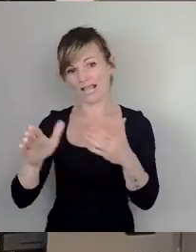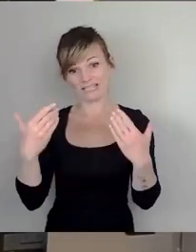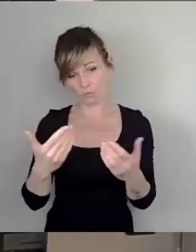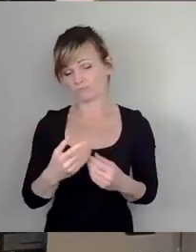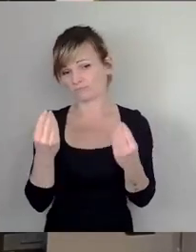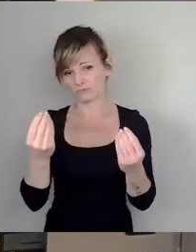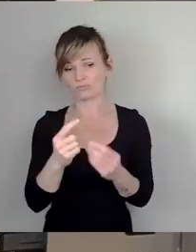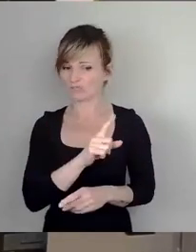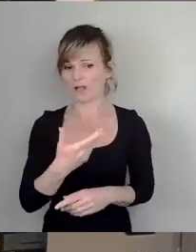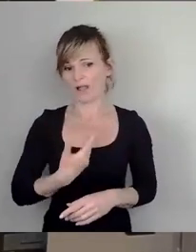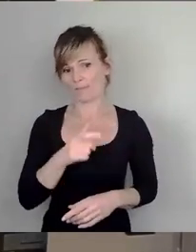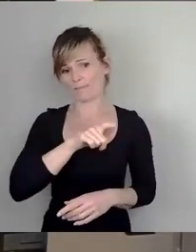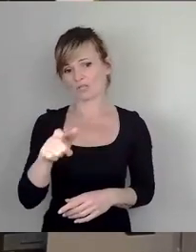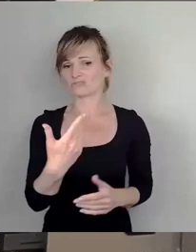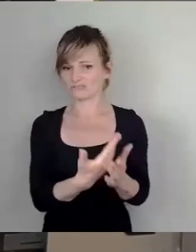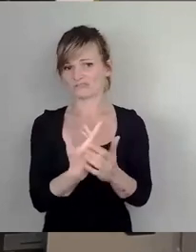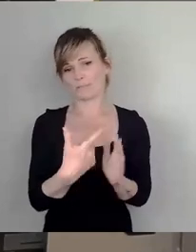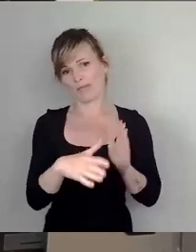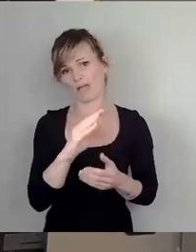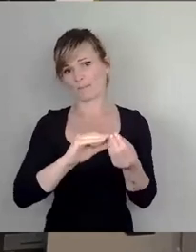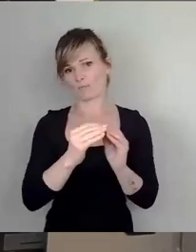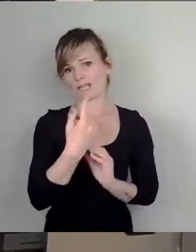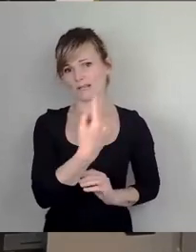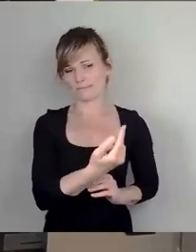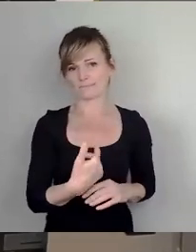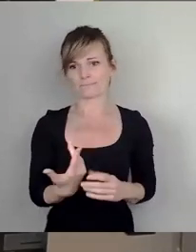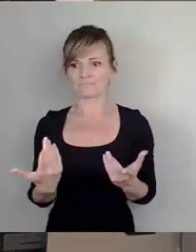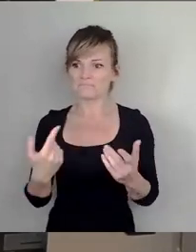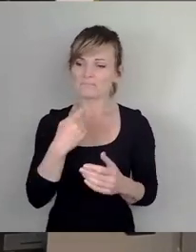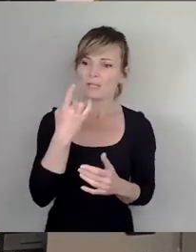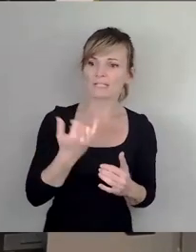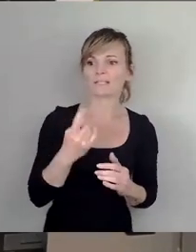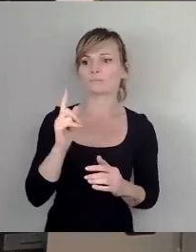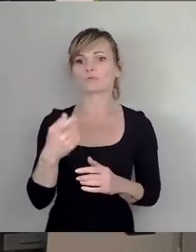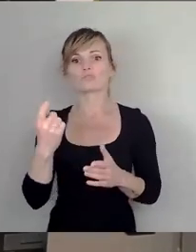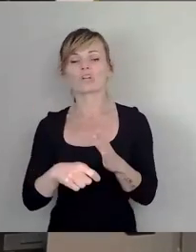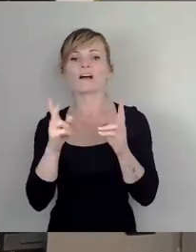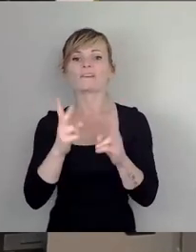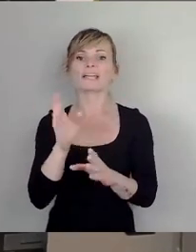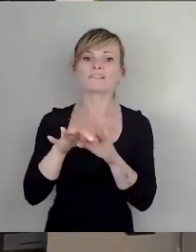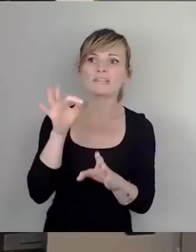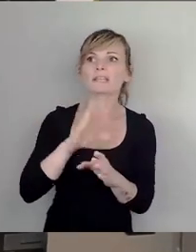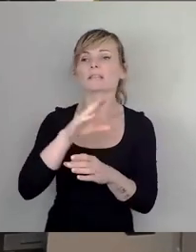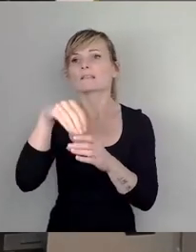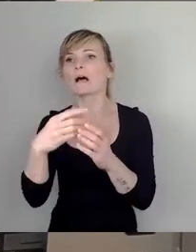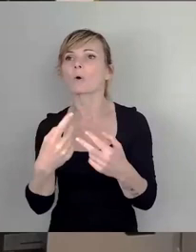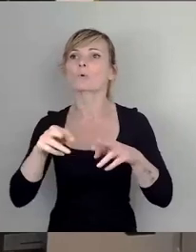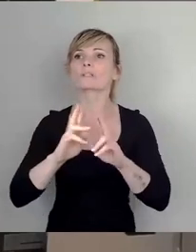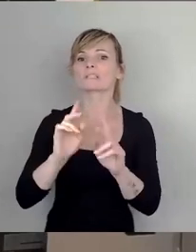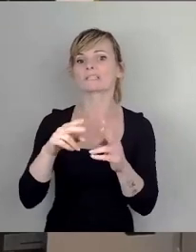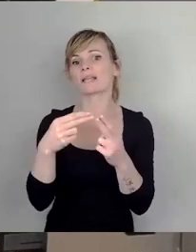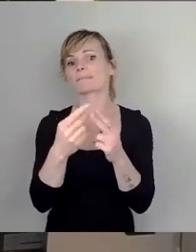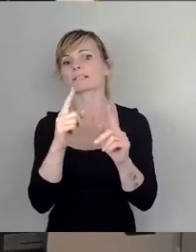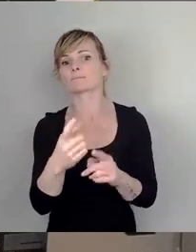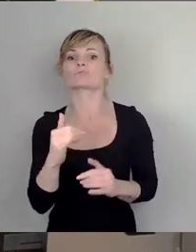Und wenn man dann deswegen sagt, okay, da müssen wir jetzt irgendwie ein Strafrecht finden, das das berücksichtigt, ja, da muss man das tun, aber